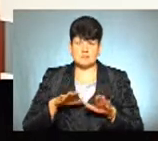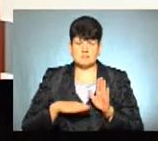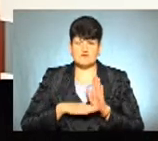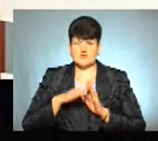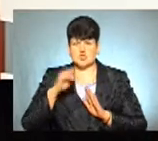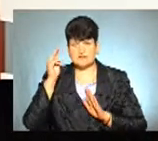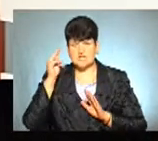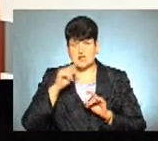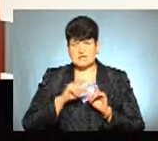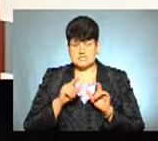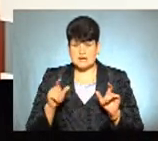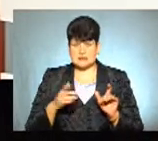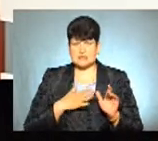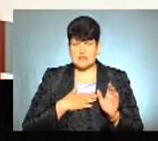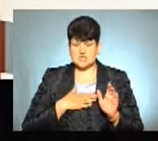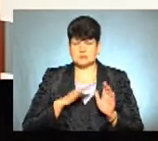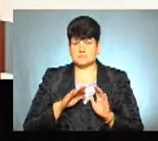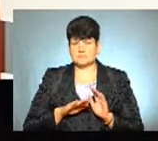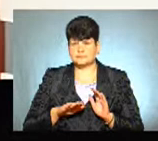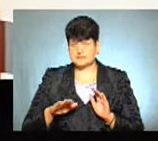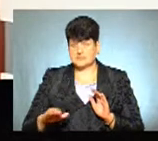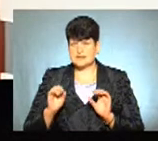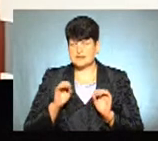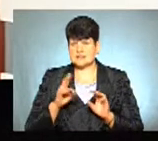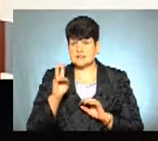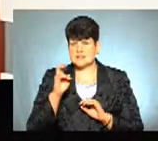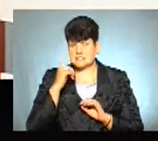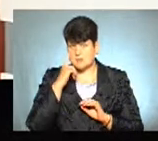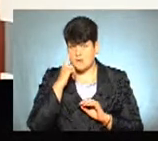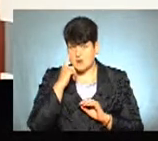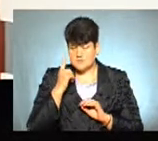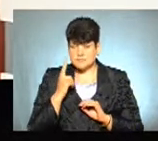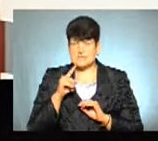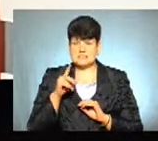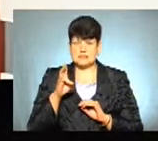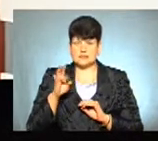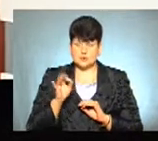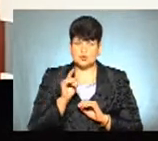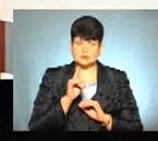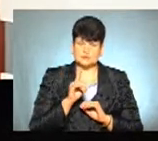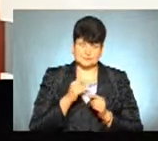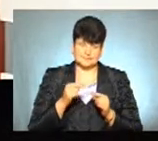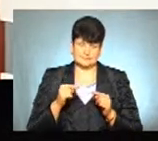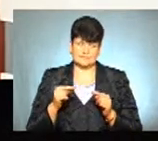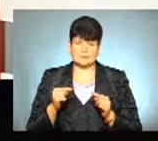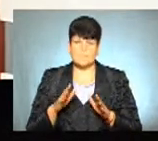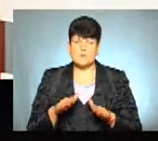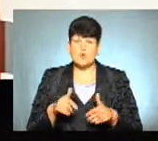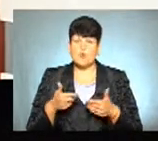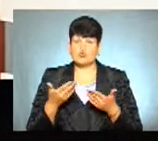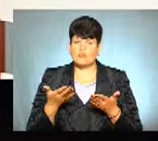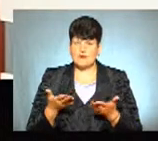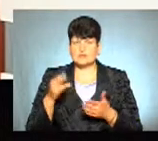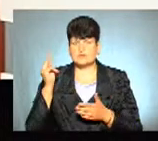навчальні заклади, нашим учням, які здали на 200 балів з нос того чи іншого предмету, пропонували